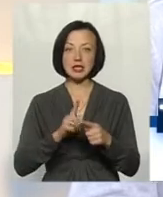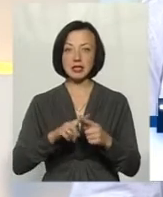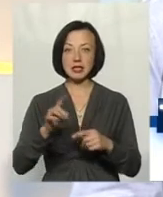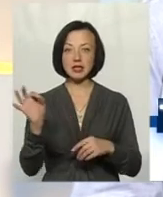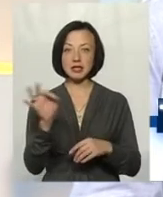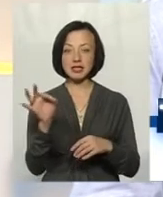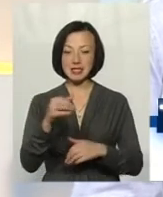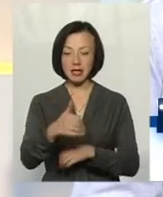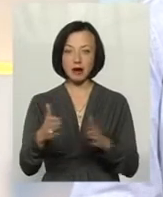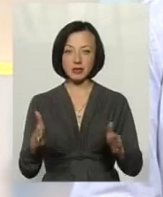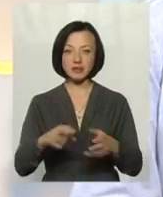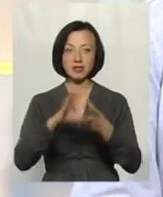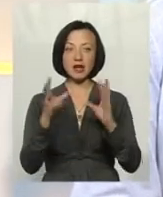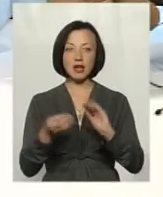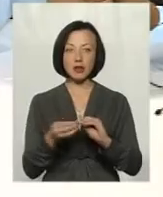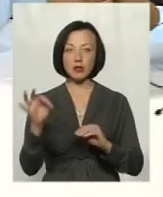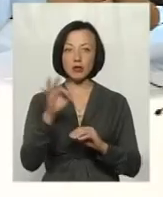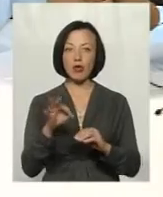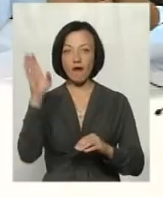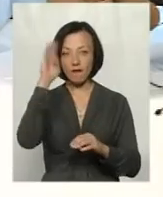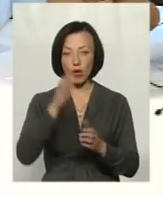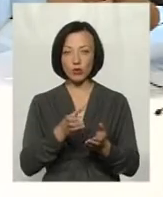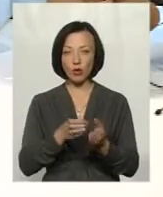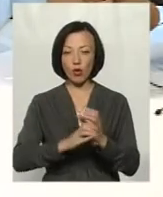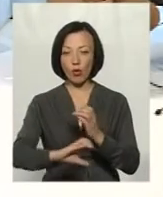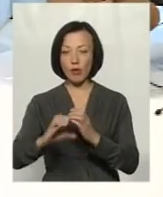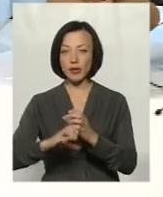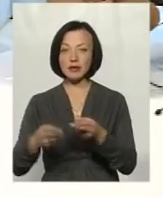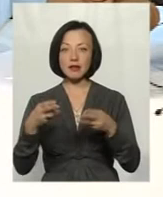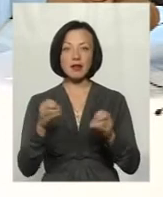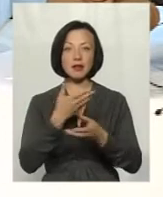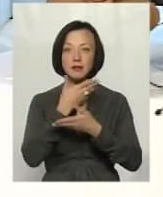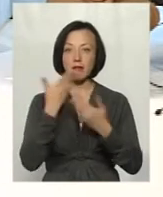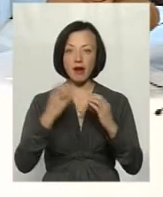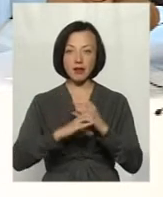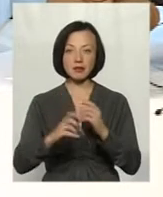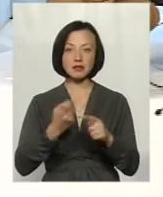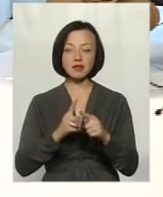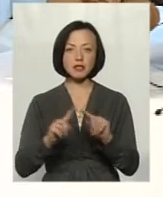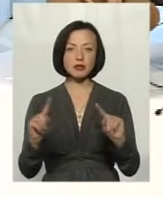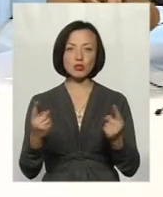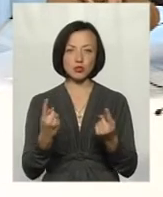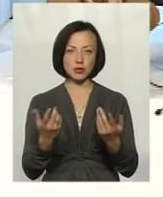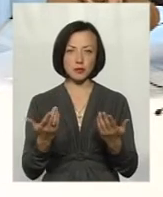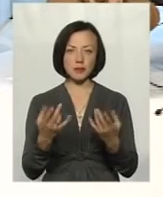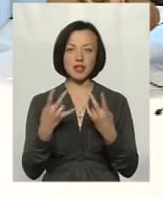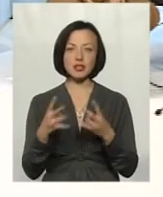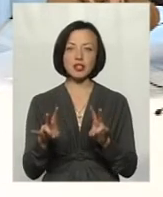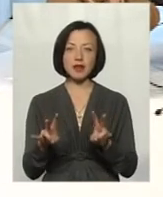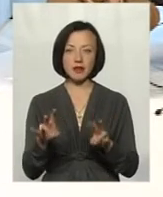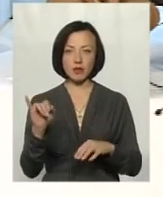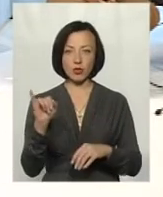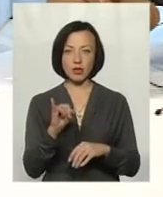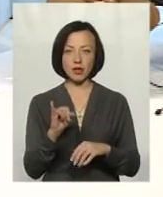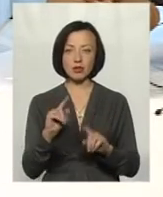я б говорив би взагалі про прокладання водогонів і там, де немає каналізації, це дуже шкідливо і